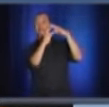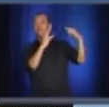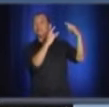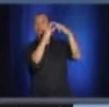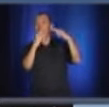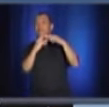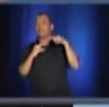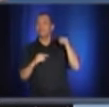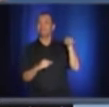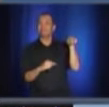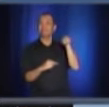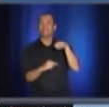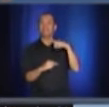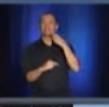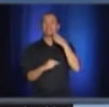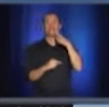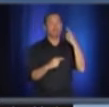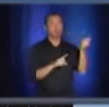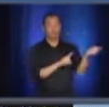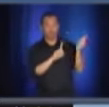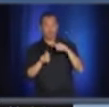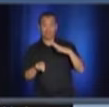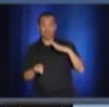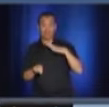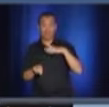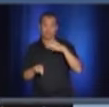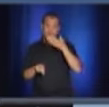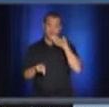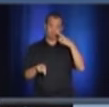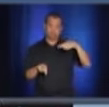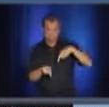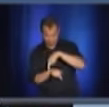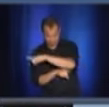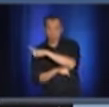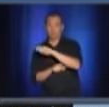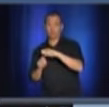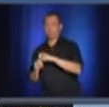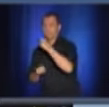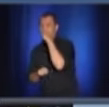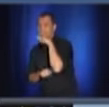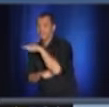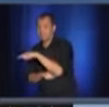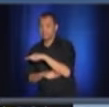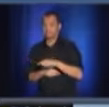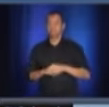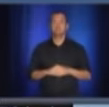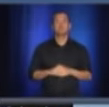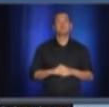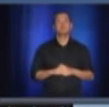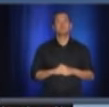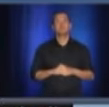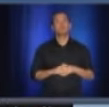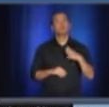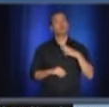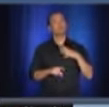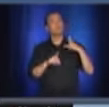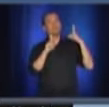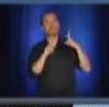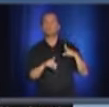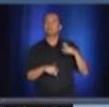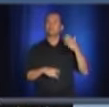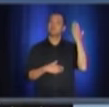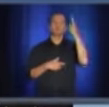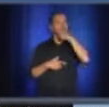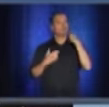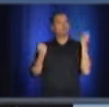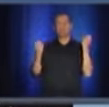Québécois qui sont allés en voyage à se faire tester, à ceux qui sont dans les régions où il n a pas eu de circulation aussi à se faire tester, parce qu'il peut-être plus des personnes asymptomatiques qui n'ont